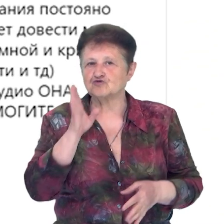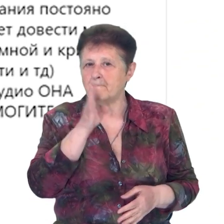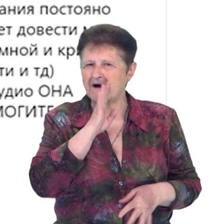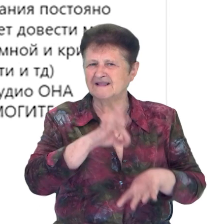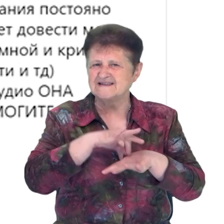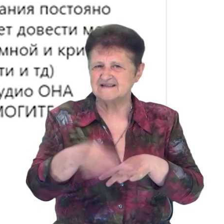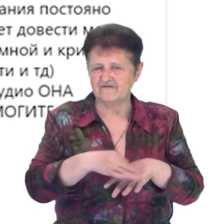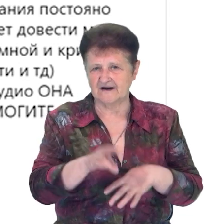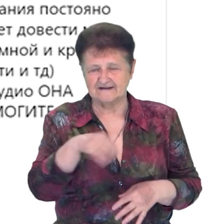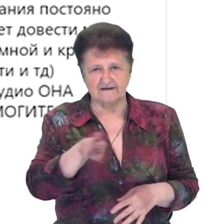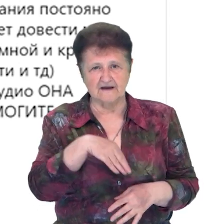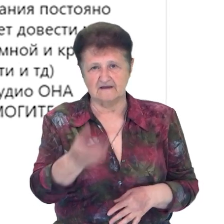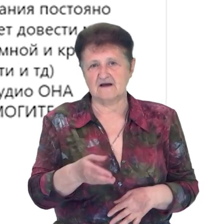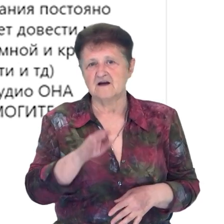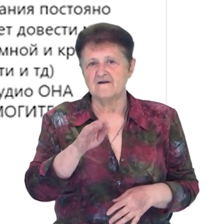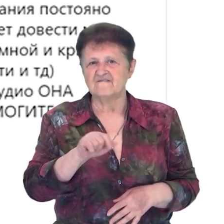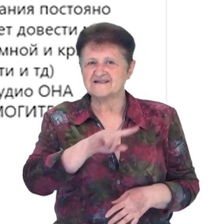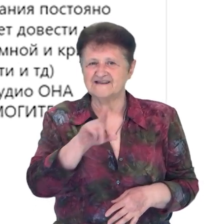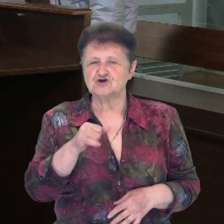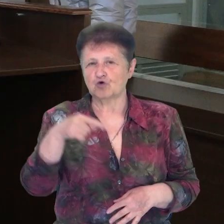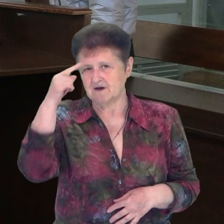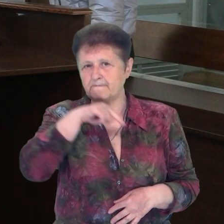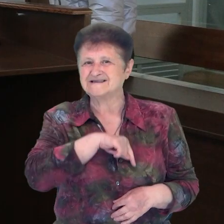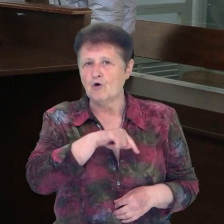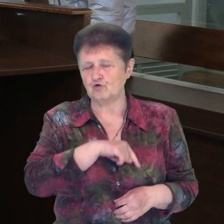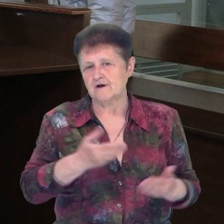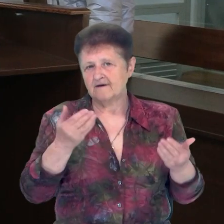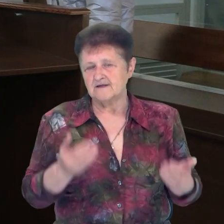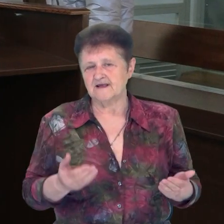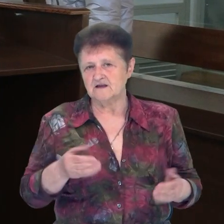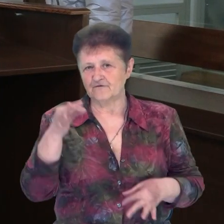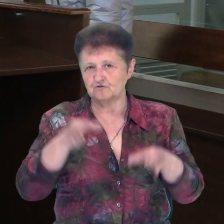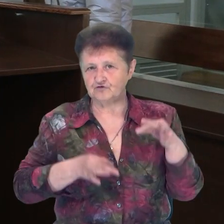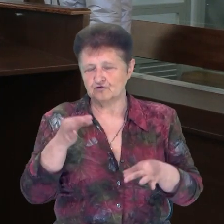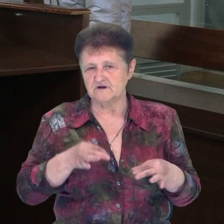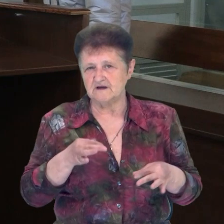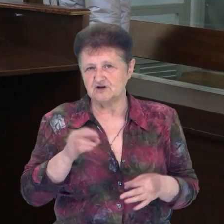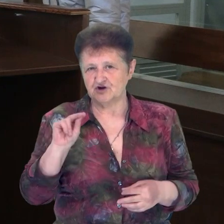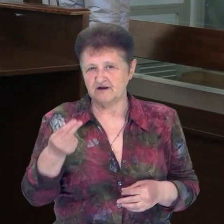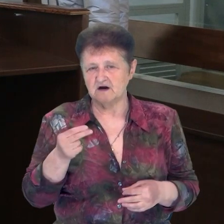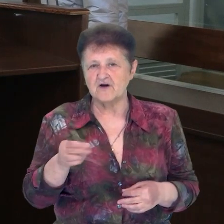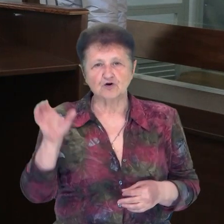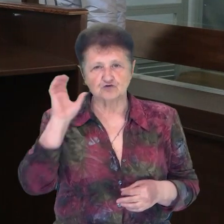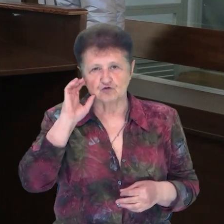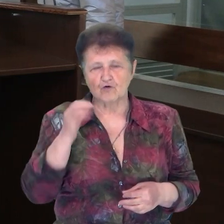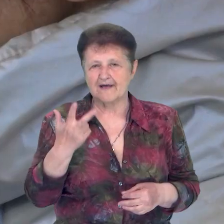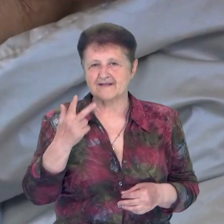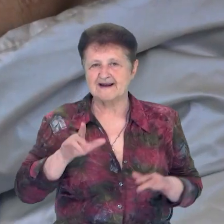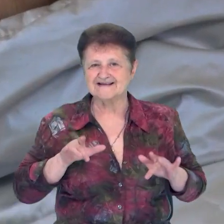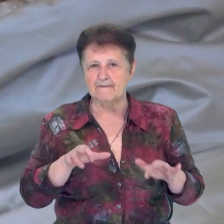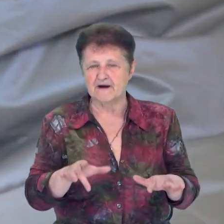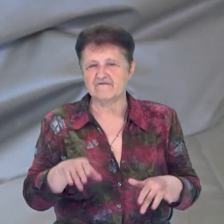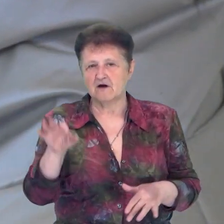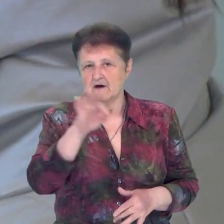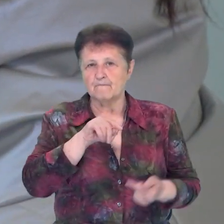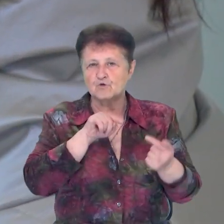над нею знущається – фізично та психологічно. Нині у Новозаводському районному суді Чернігова слухають одразу три справи